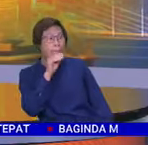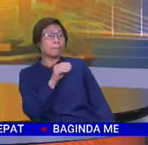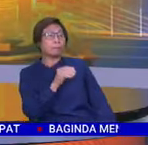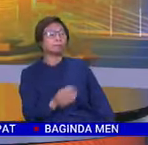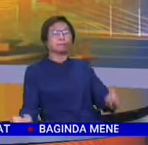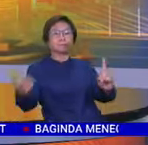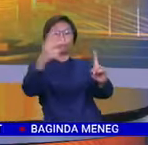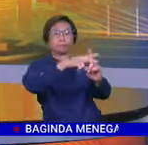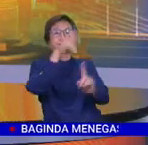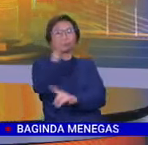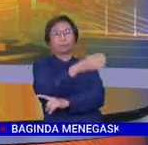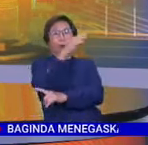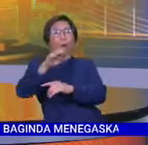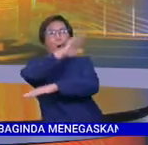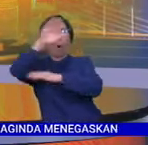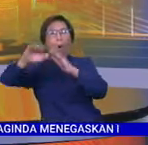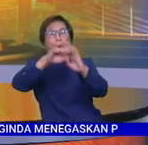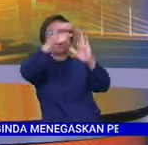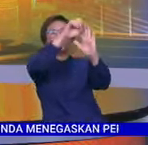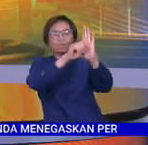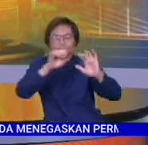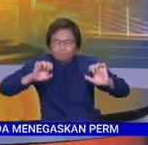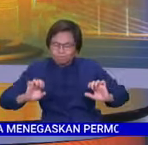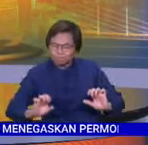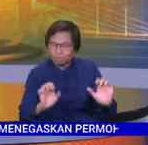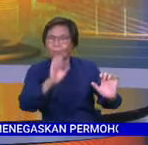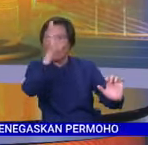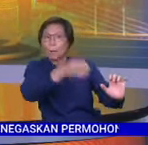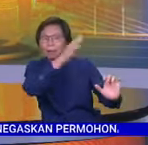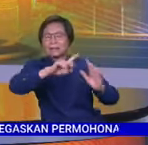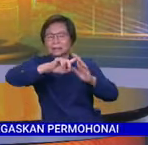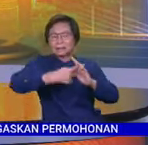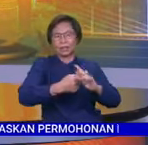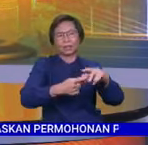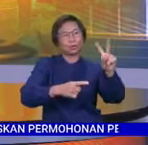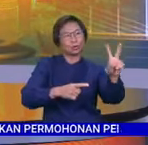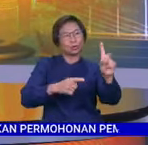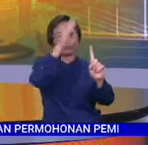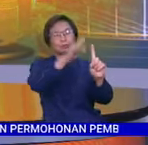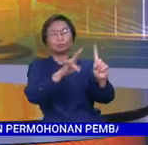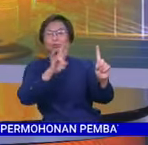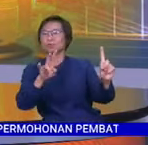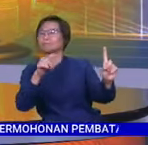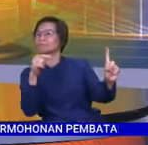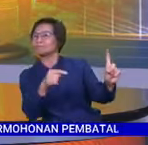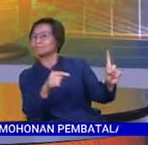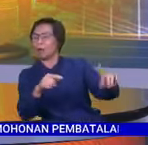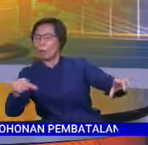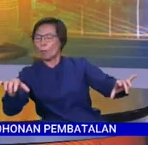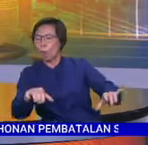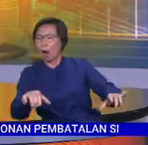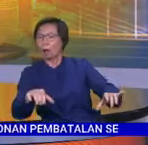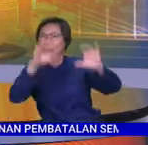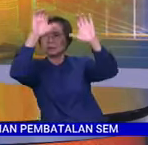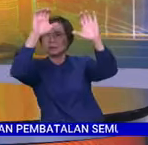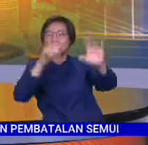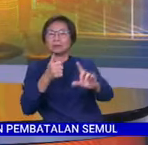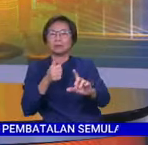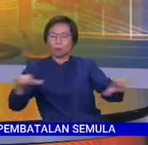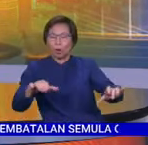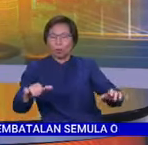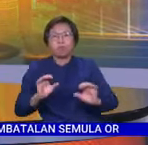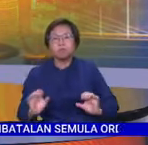permohonan pembatalan semua Ordinan Darurat perkuatkuasa pada 21 Julai telah dilakukan secara